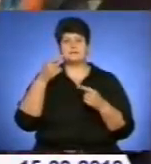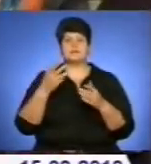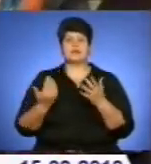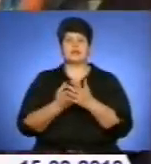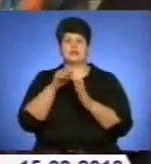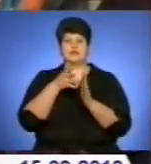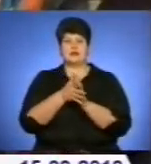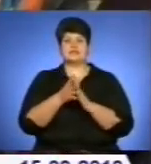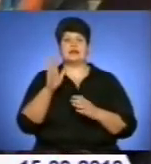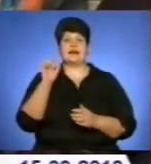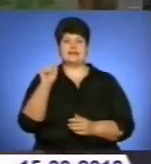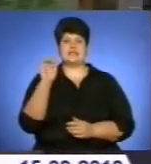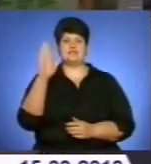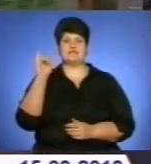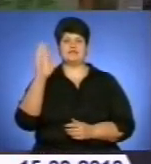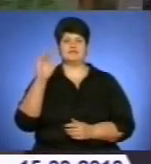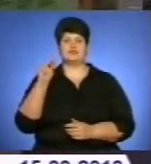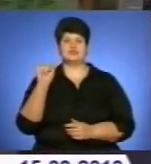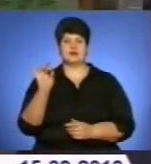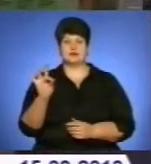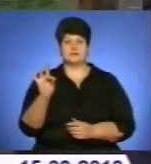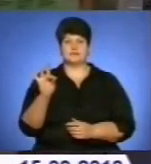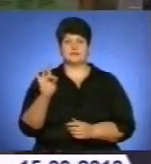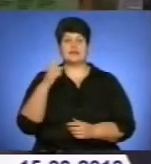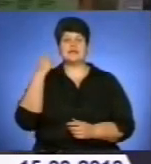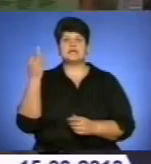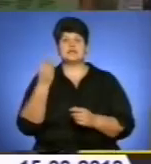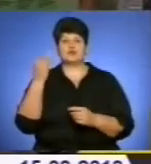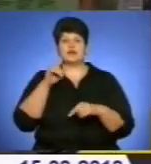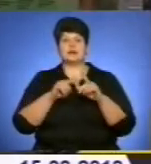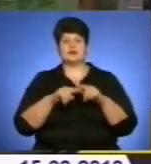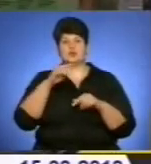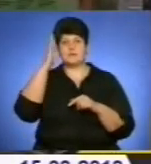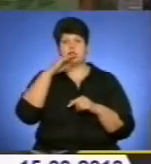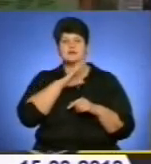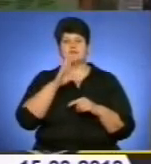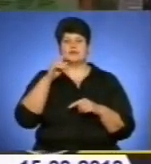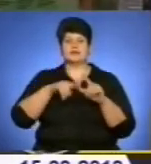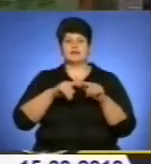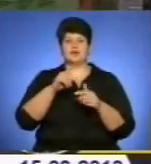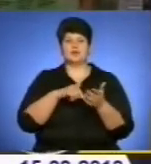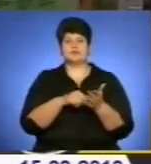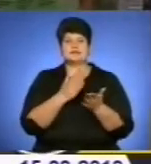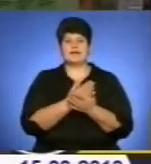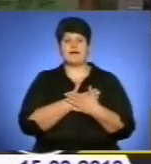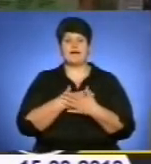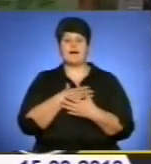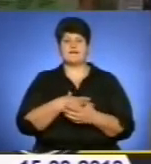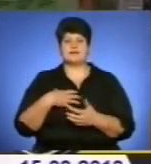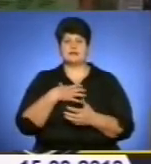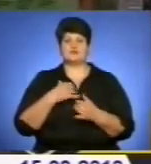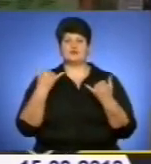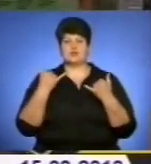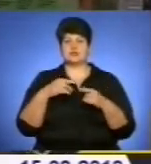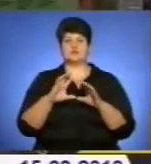Тернополизнавство. Учні-педагоги і батьки формують комплексну систему знань про місто, зазначив методист Тернопільського комунального